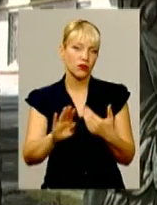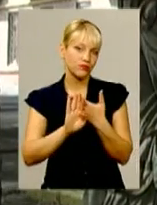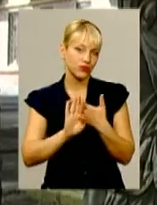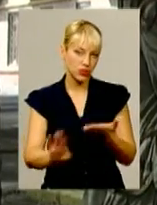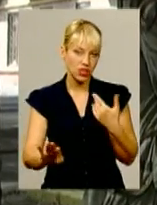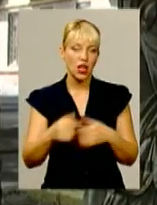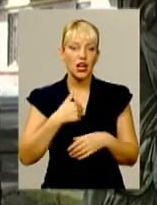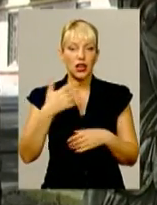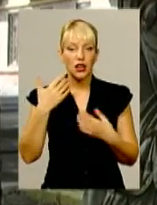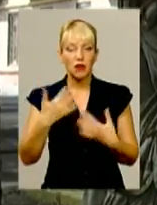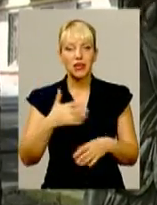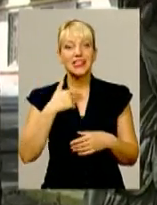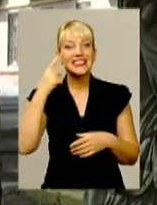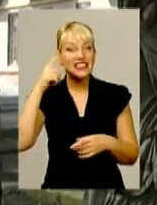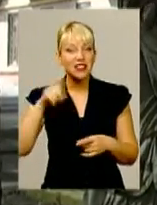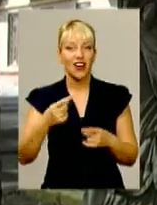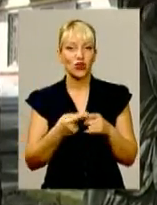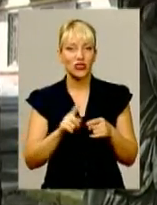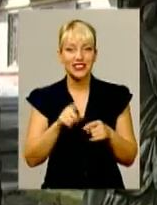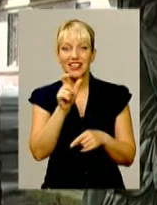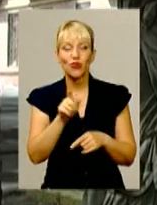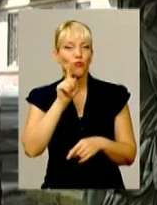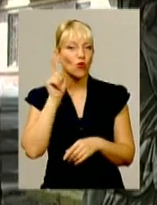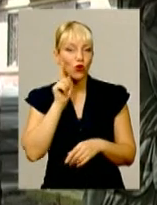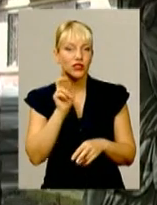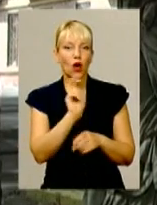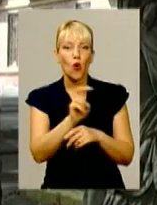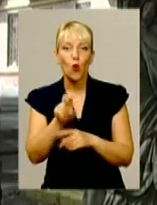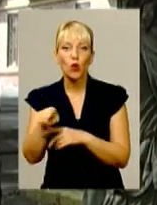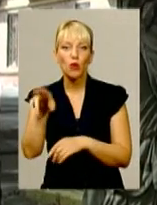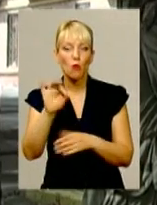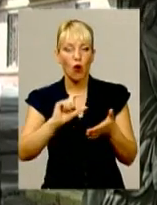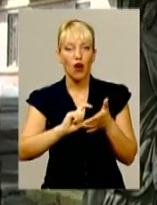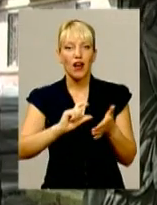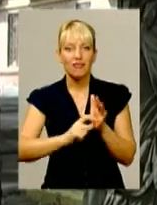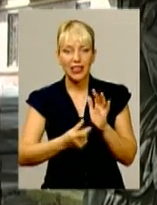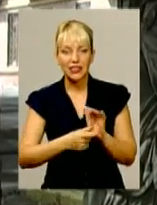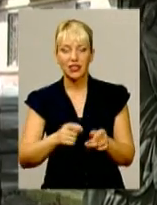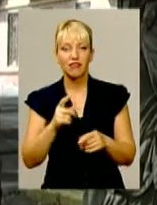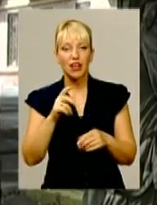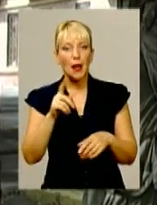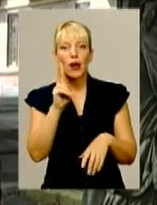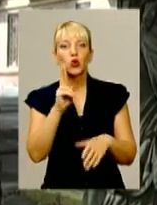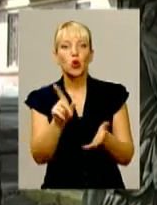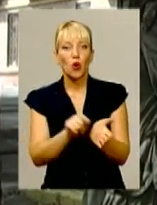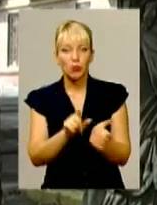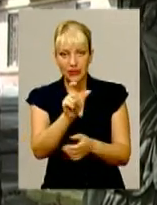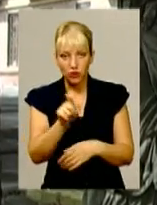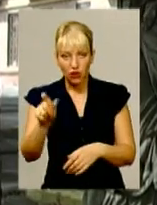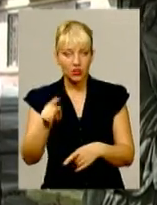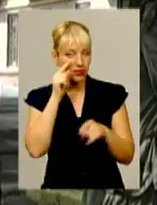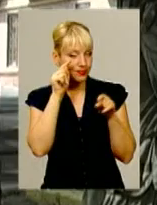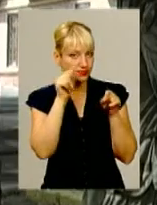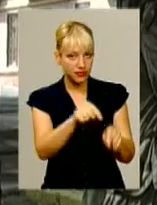часто ходять по квартирах і особливо вони звертають увагу на пенсіонерів. Неодноразово я цю картину сама бачила, що вони